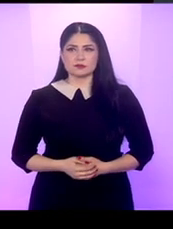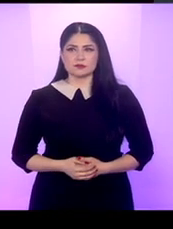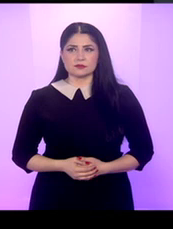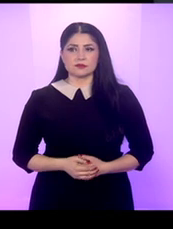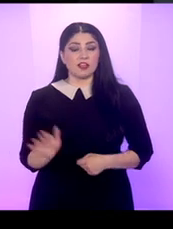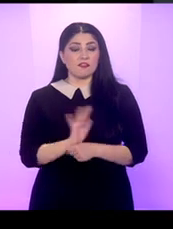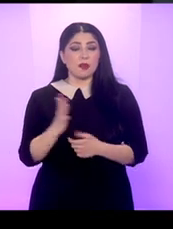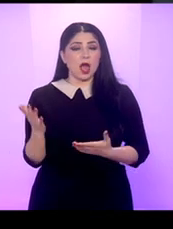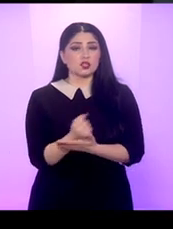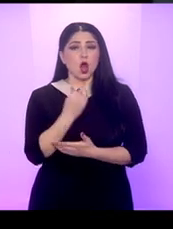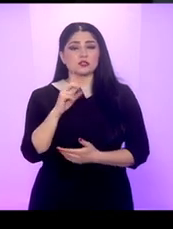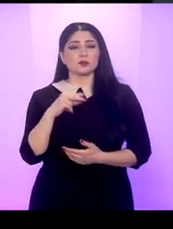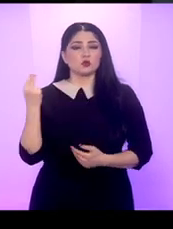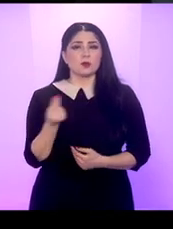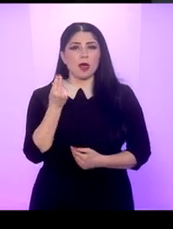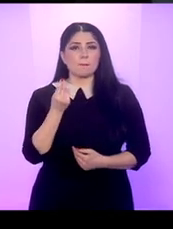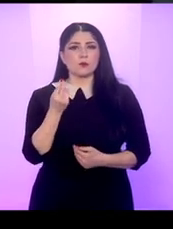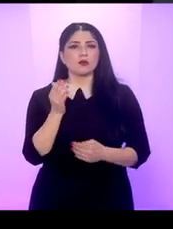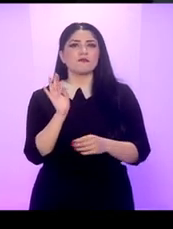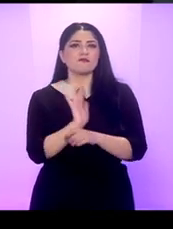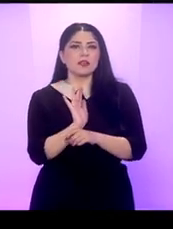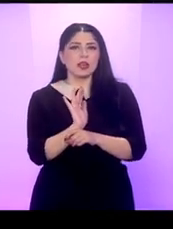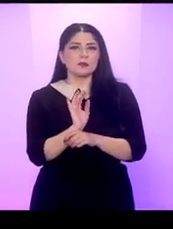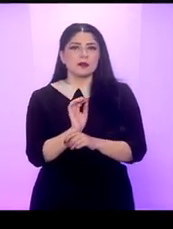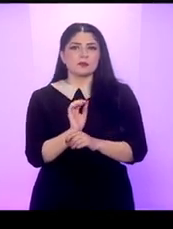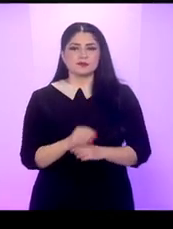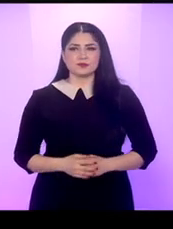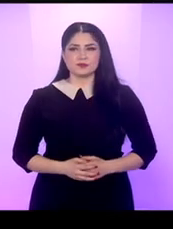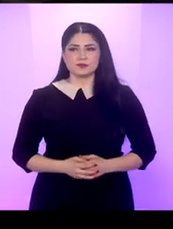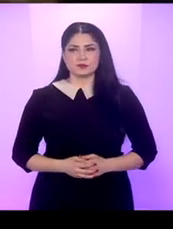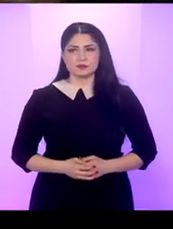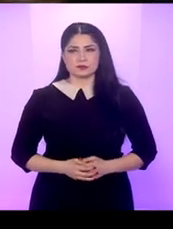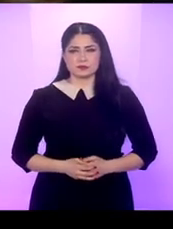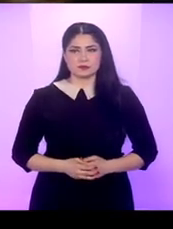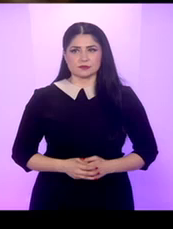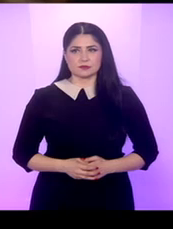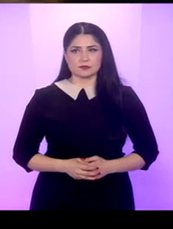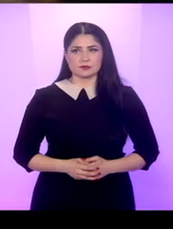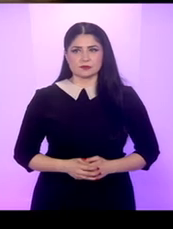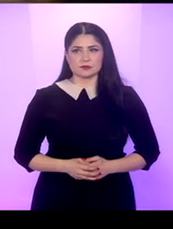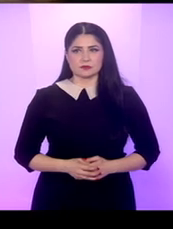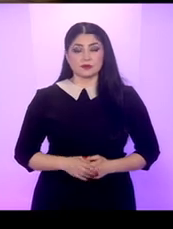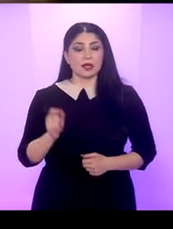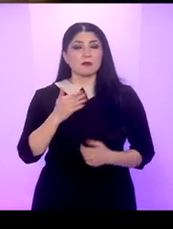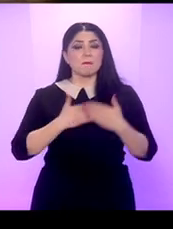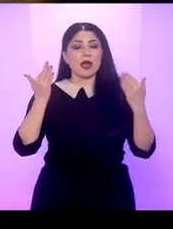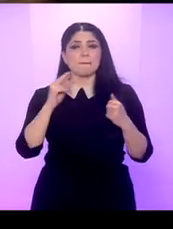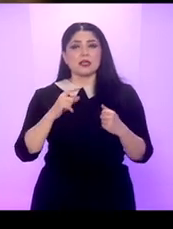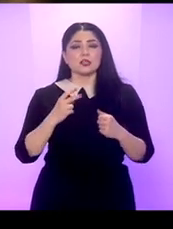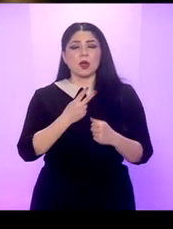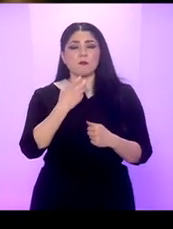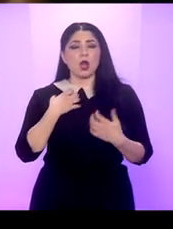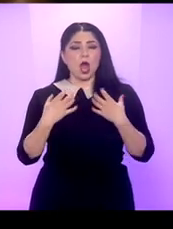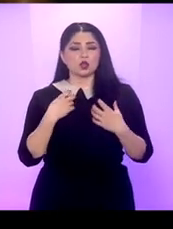Pelicula a luat Oscar-ul și pentru cel mai bun scenariu adaptat Britanicul Daniel Caluia a fost desemnat cel mai bun actor în rol